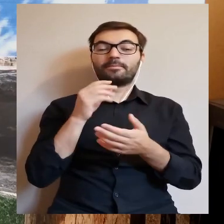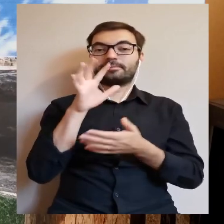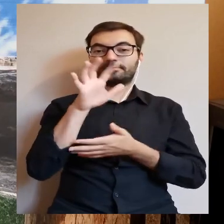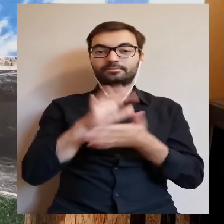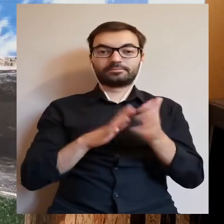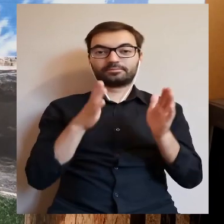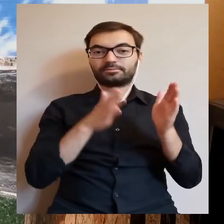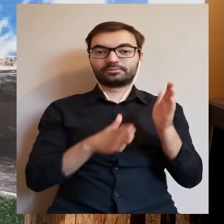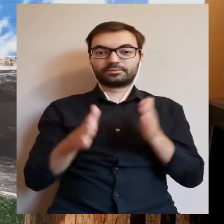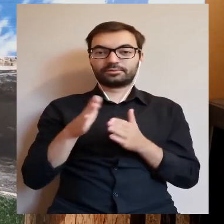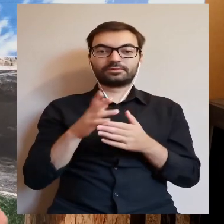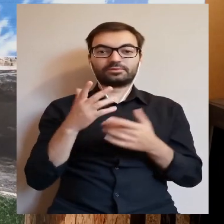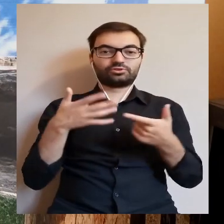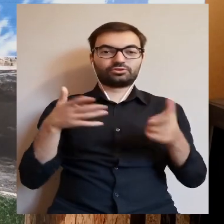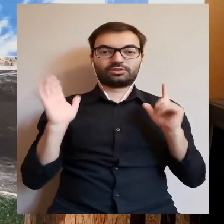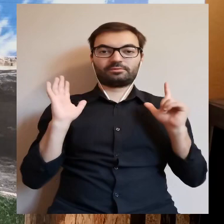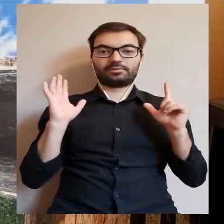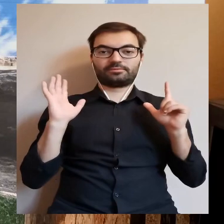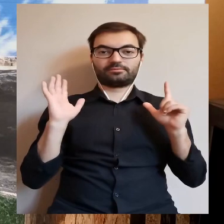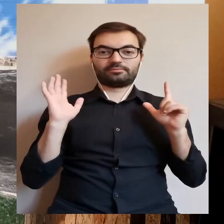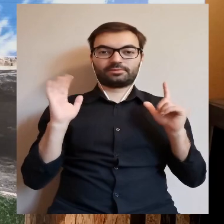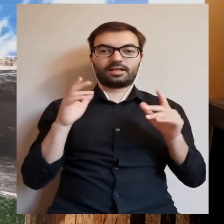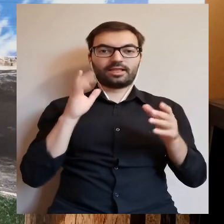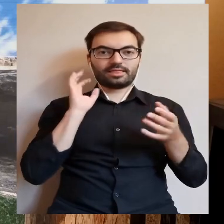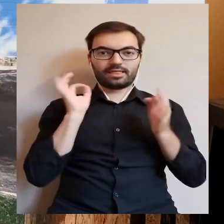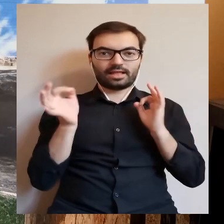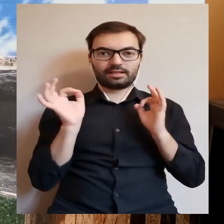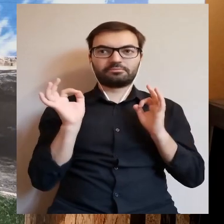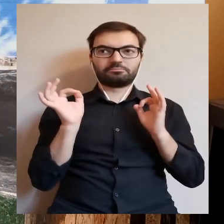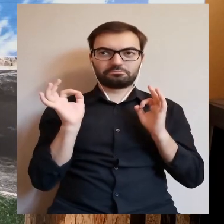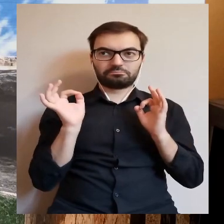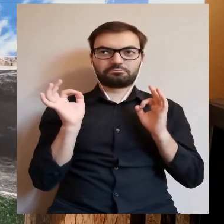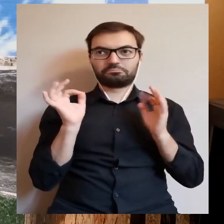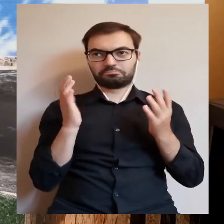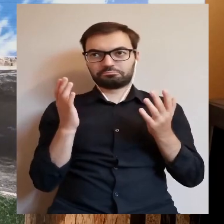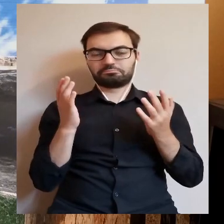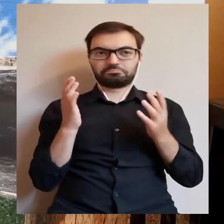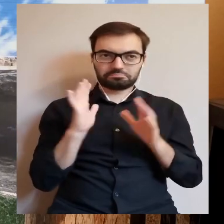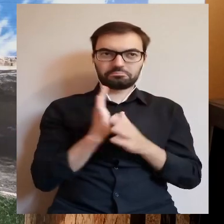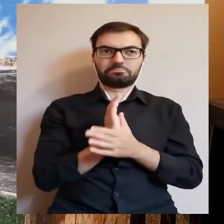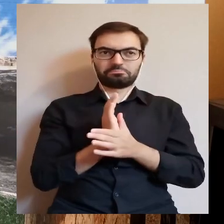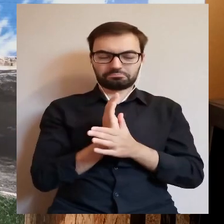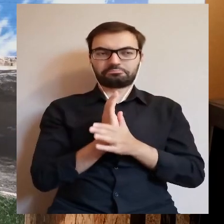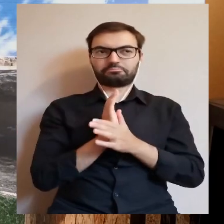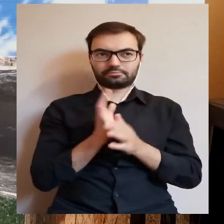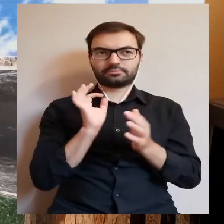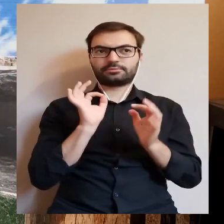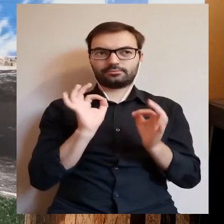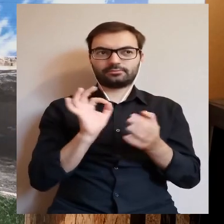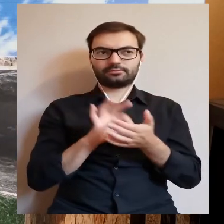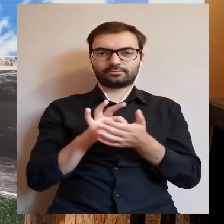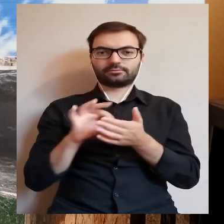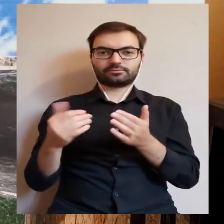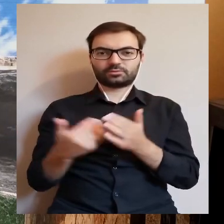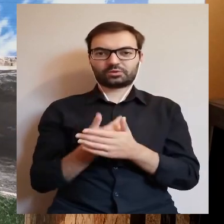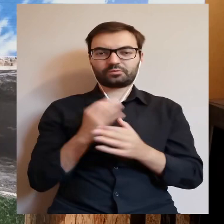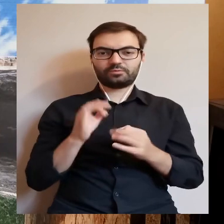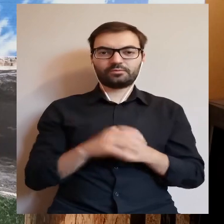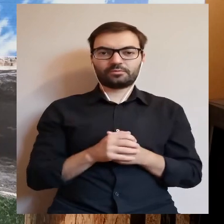przygotowaną 7 lat temu, więc dane są w miarę aktualne.